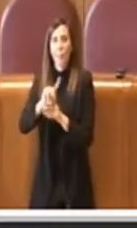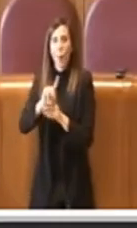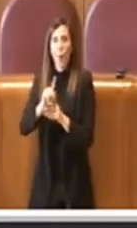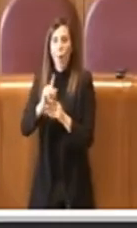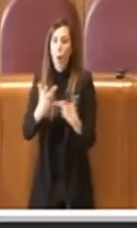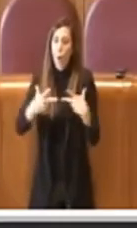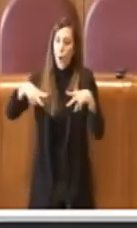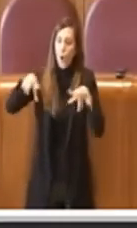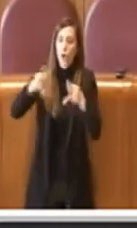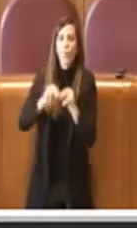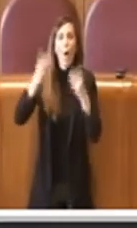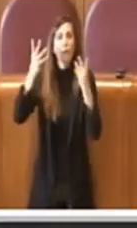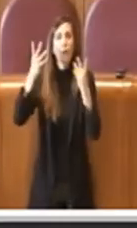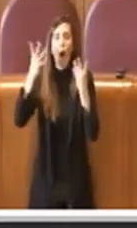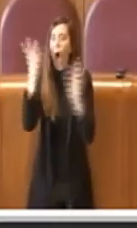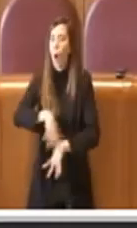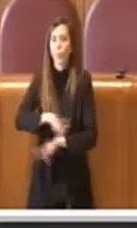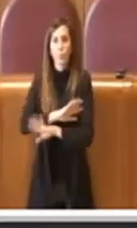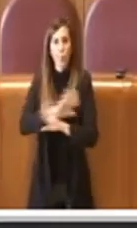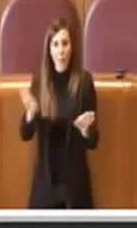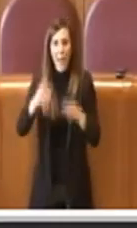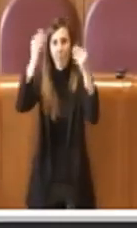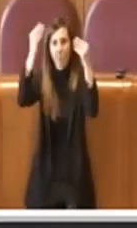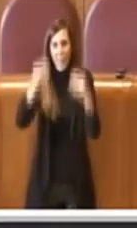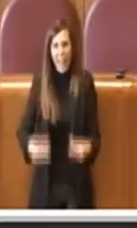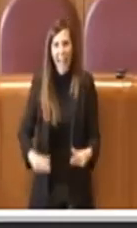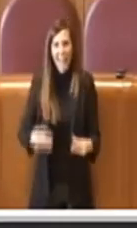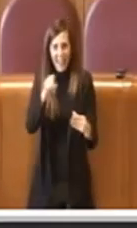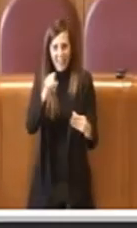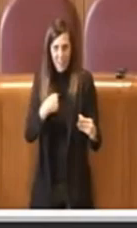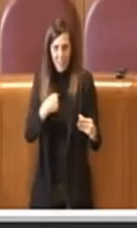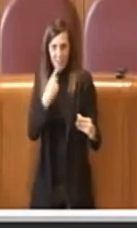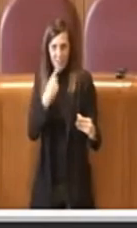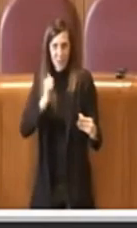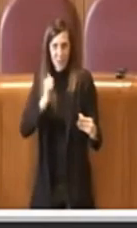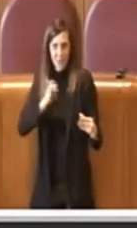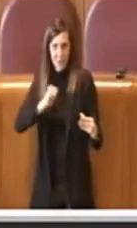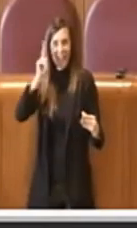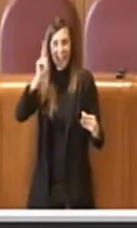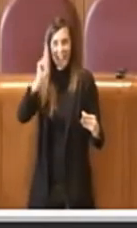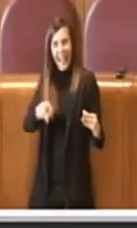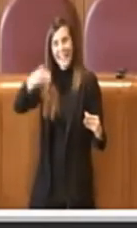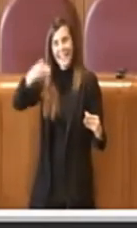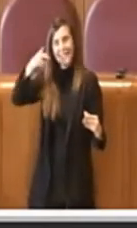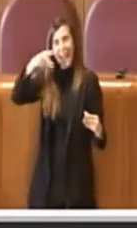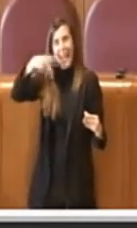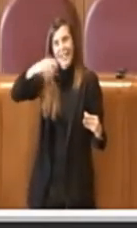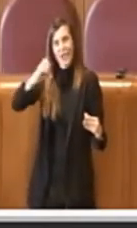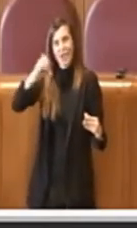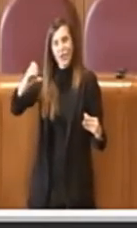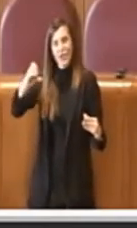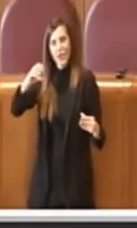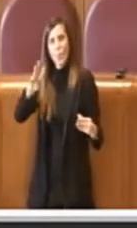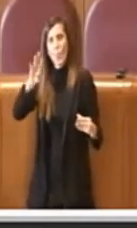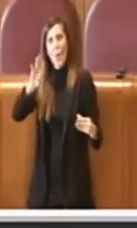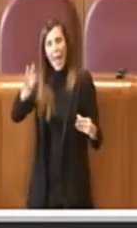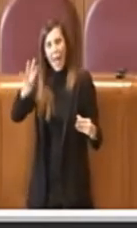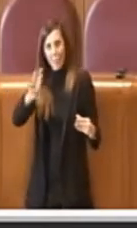rinnovo quindi in automatico sulla apposita piattaforma di cui parlavo prima che è Taxi NCC Web. Grazie Presidente, concluso.